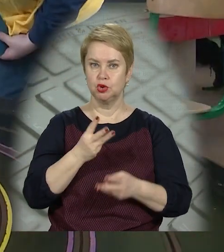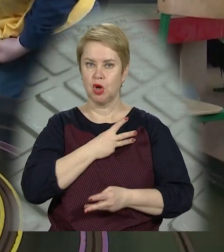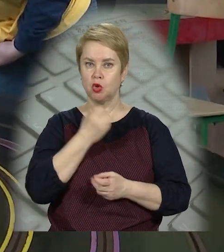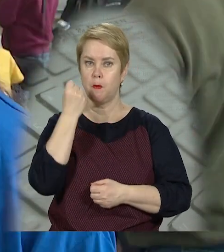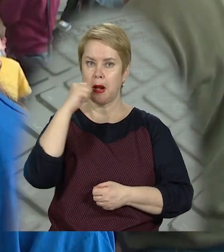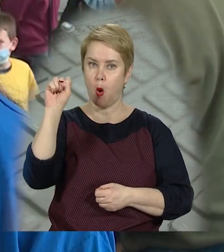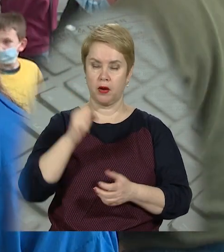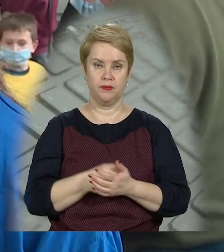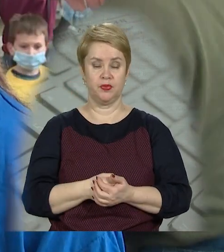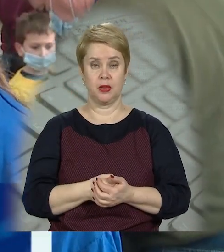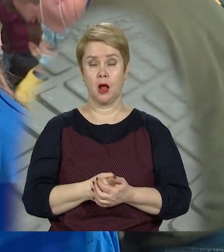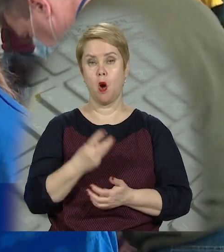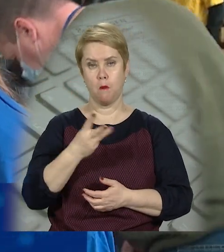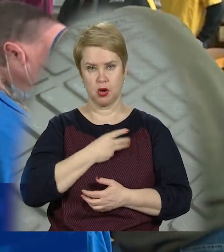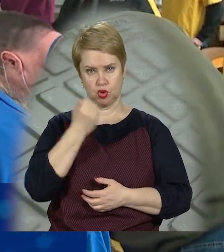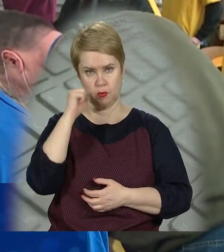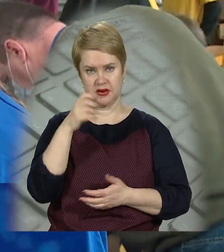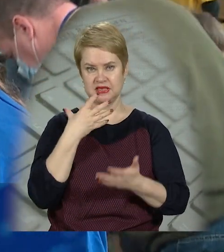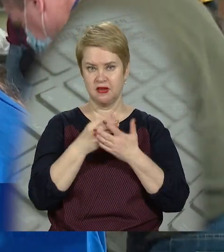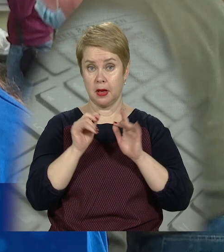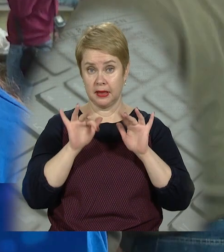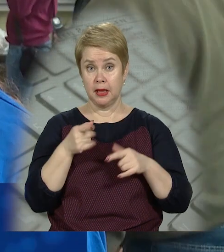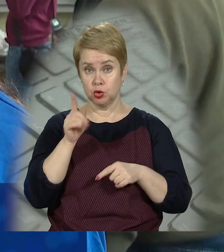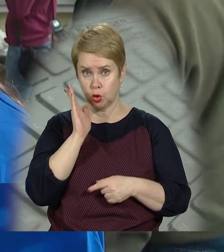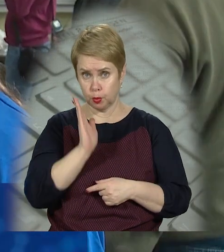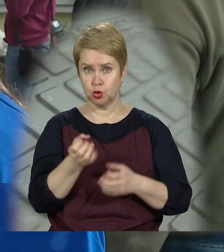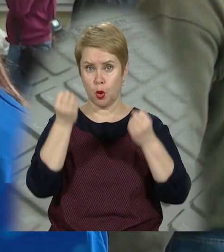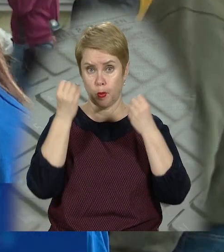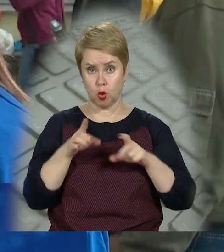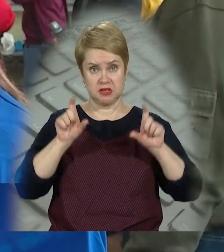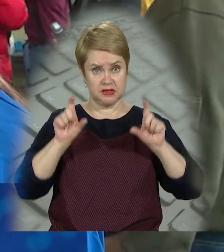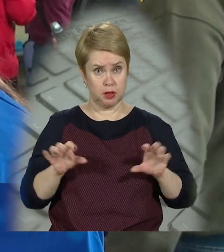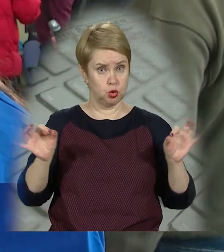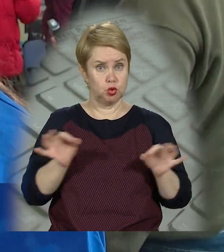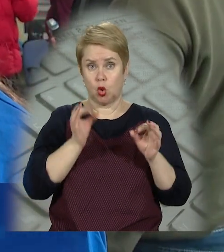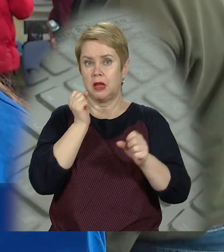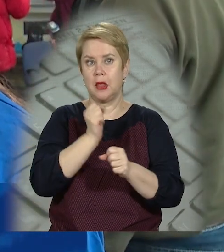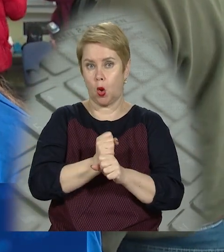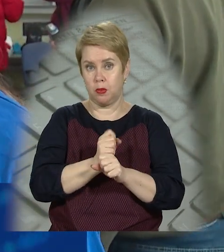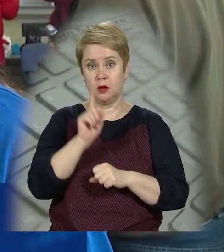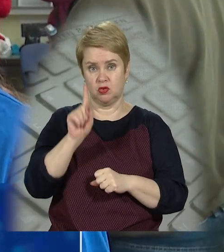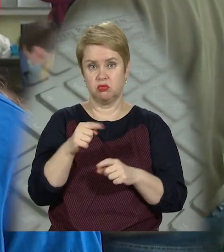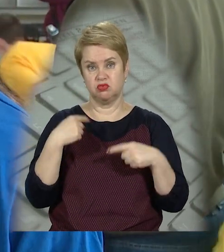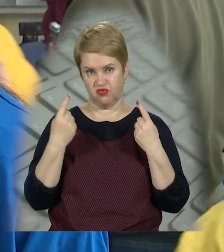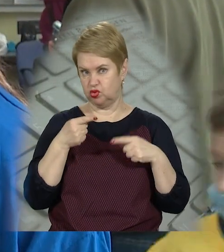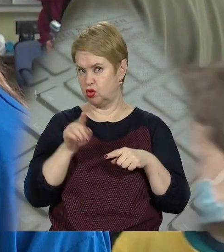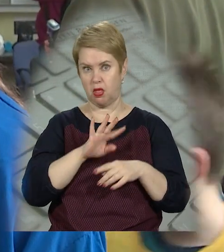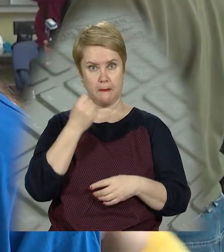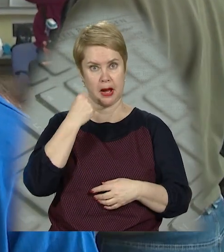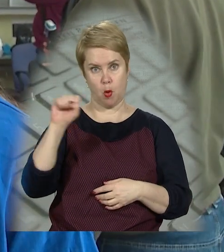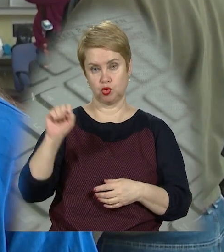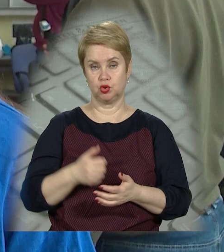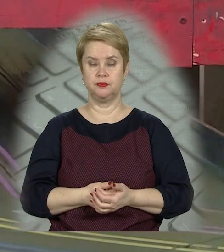жага до перемоги. Бажання перемогти та своїми діями. Якщо ти будеш просто сидіти і нічого не робити, тоді, звичайно, ти не